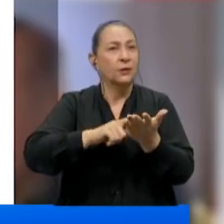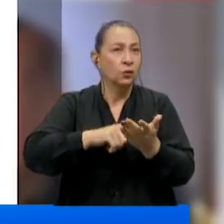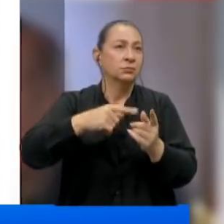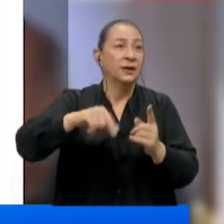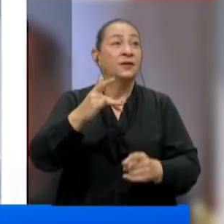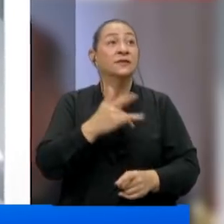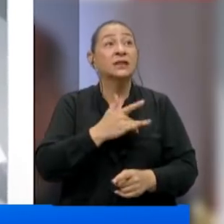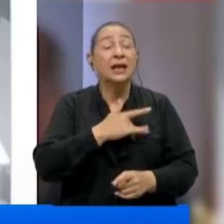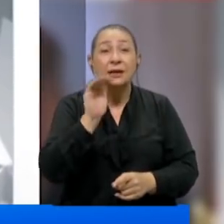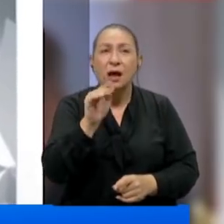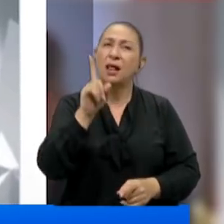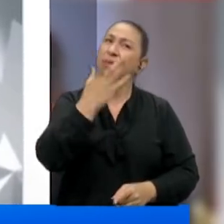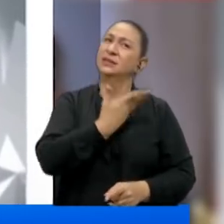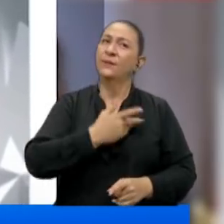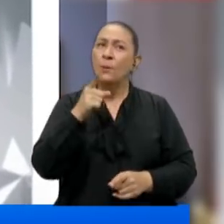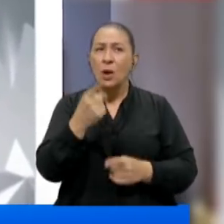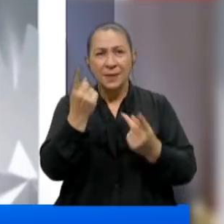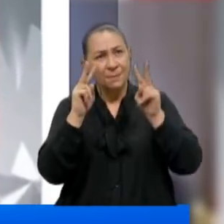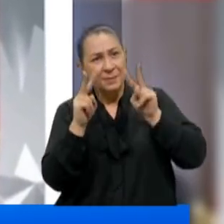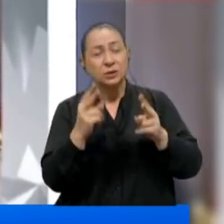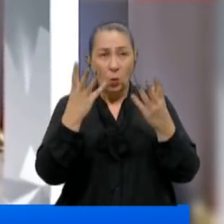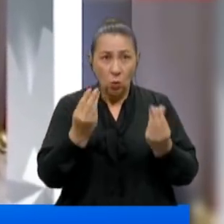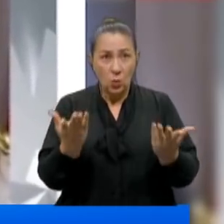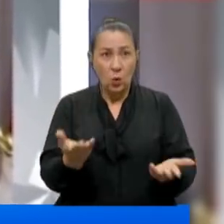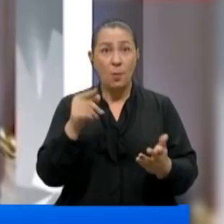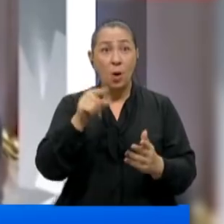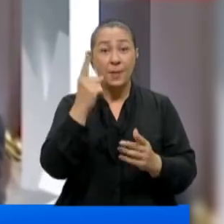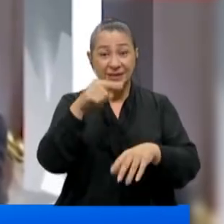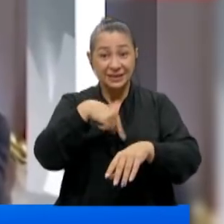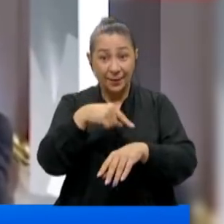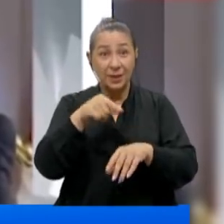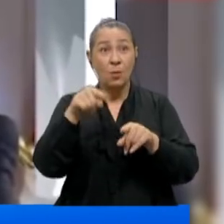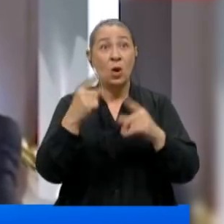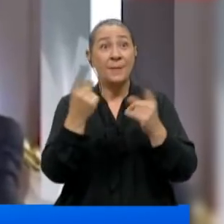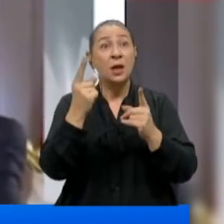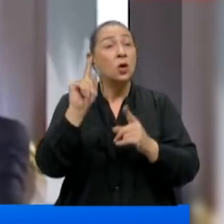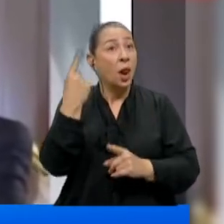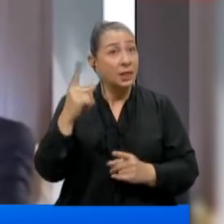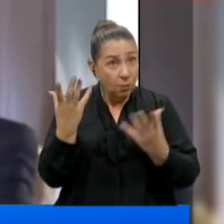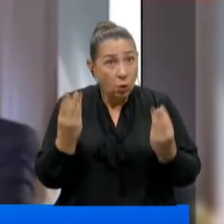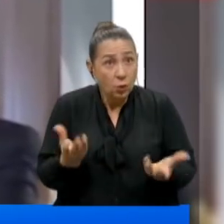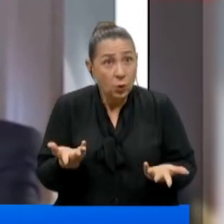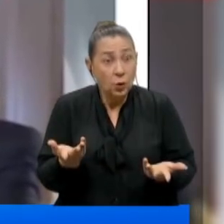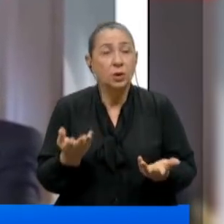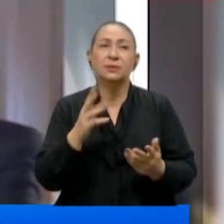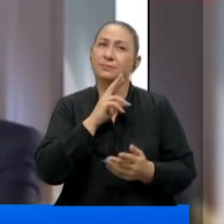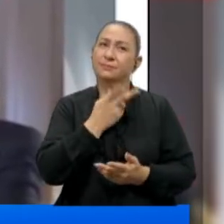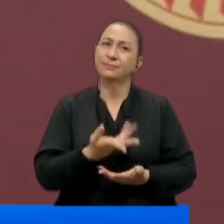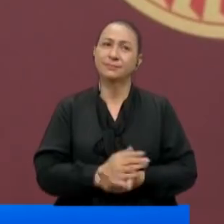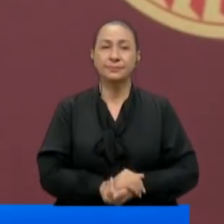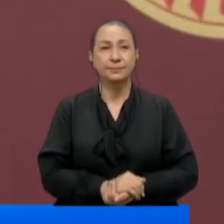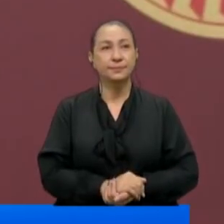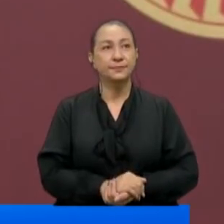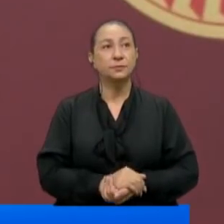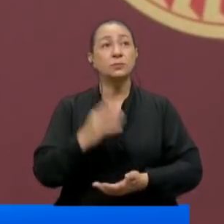Vicdanınıza sesleniyorum. Allah aşkına böyle bir bakış açısı olabilir mi? Böyle bir zamanda, böyle bir yönetim anlayışı olabilir mi? Yazıklar olsun.